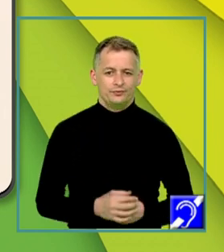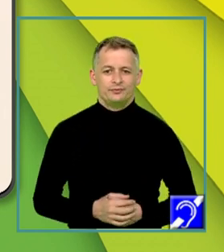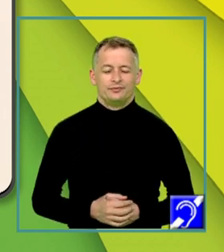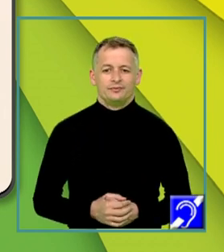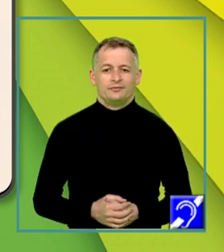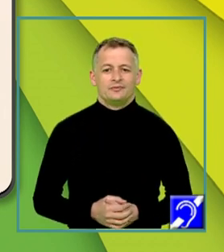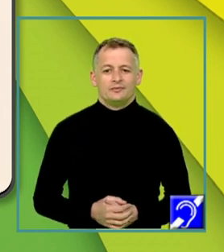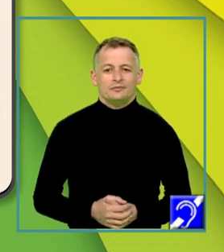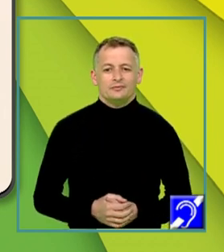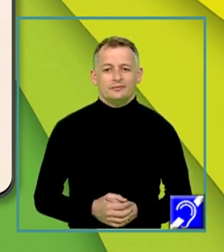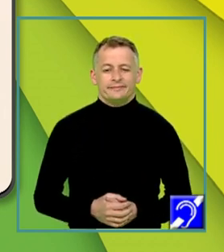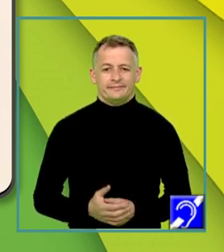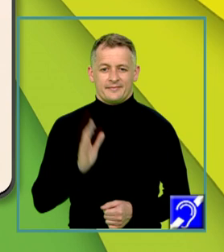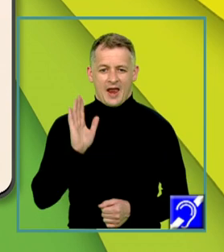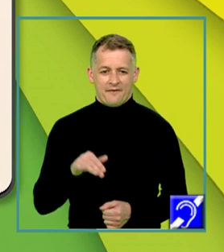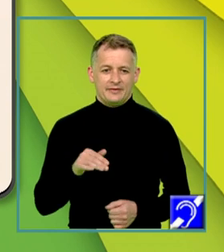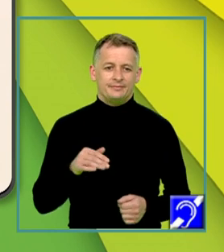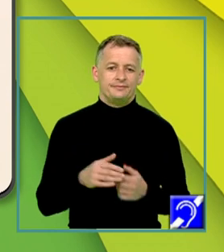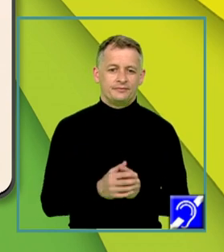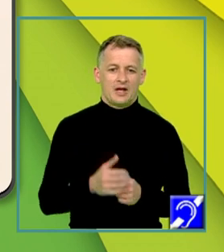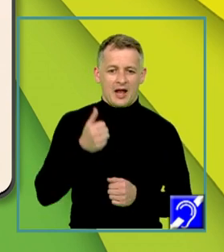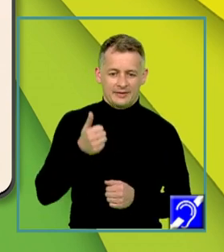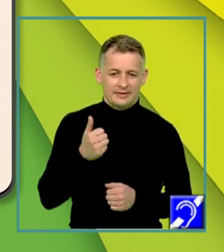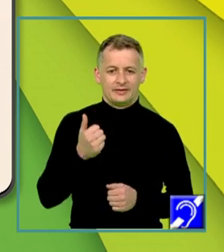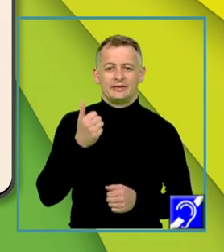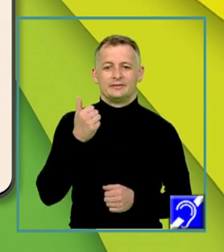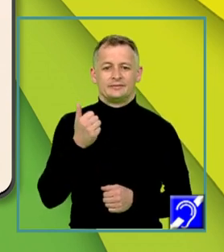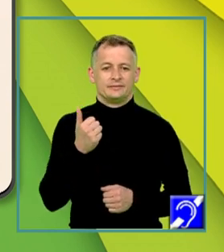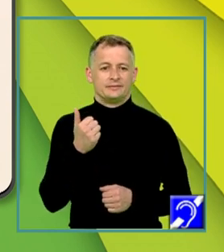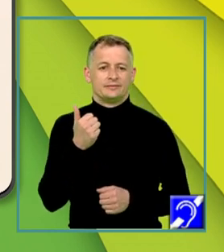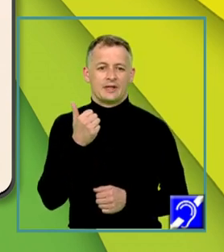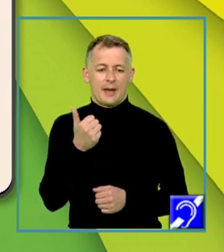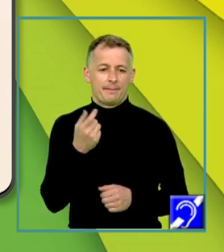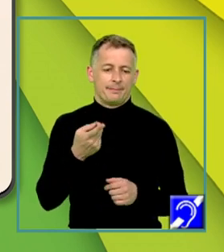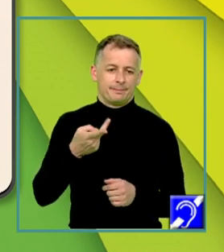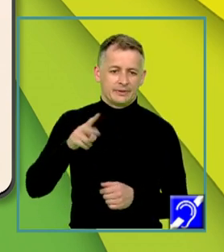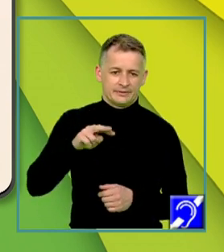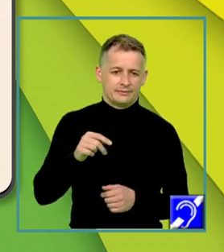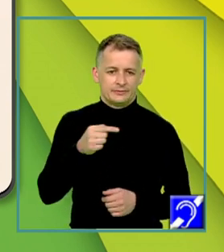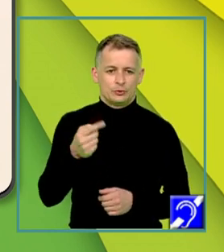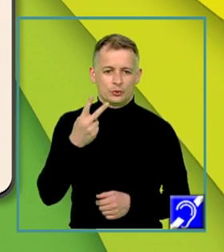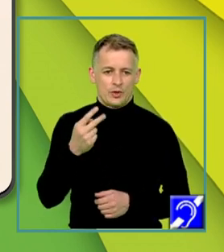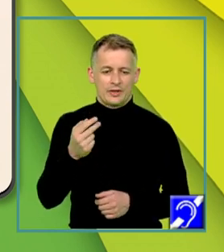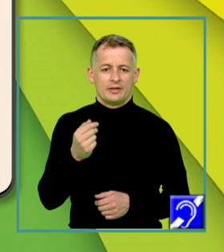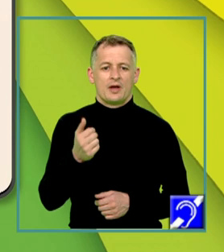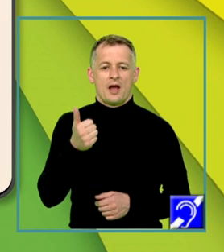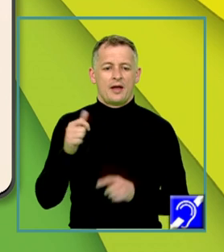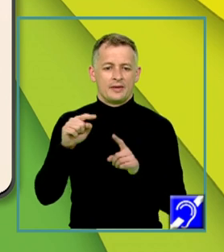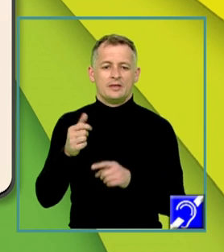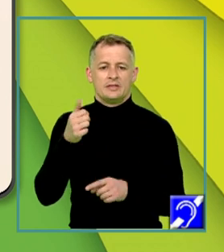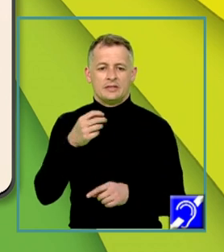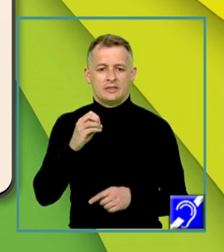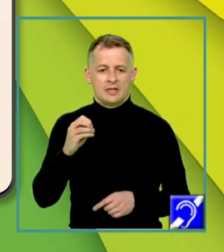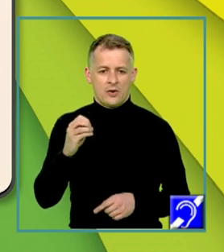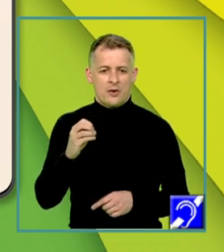Avem A de A pătrat minus 2 în mulțit cu A de 0 plus A de